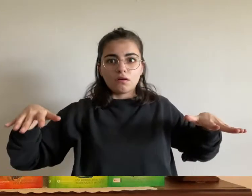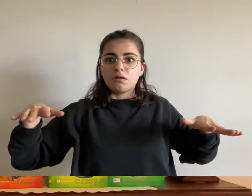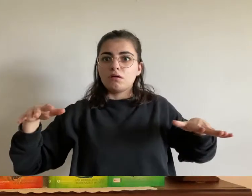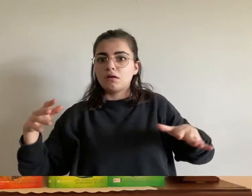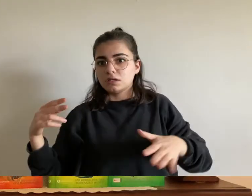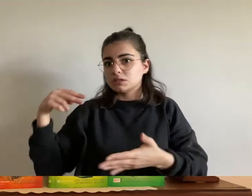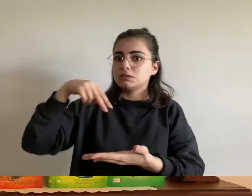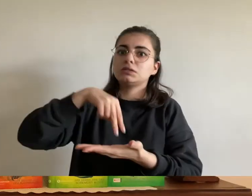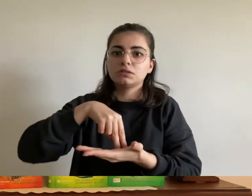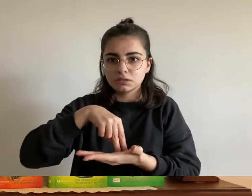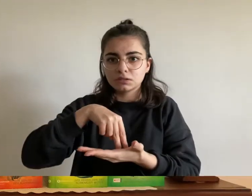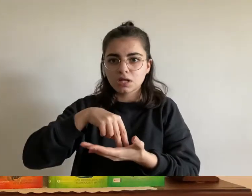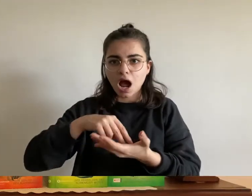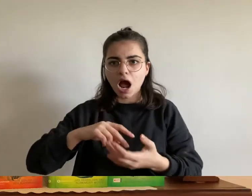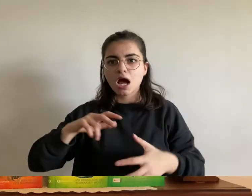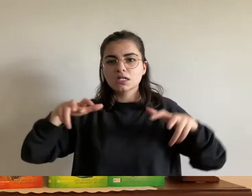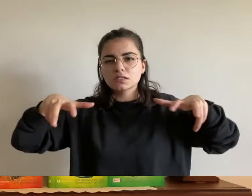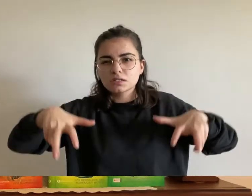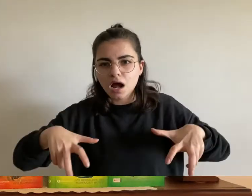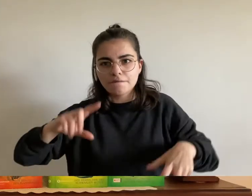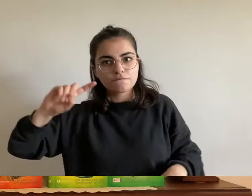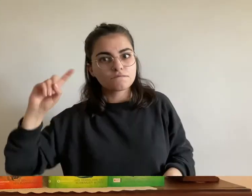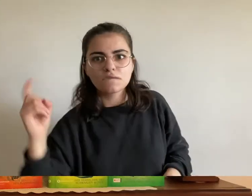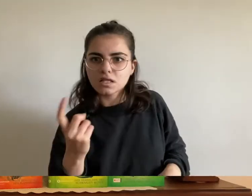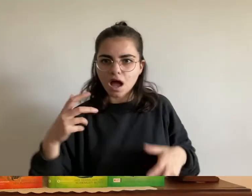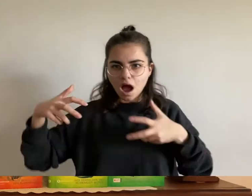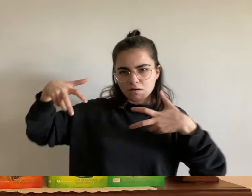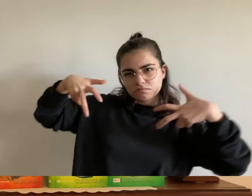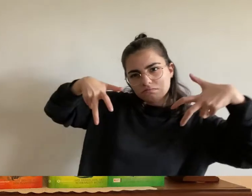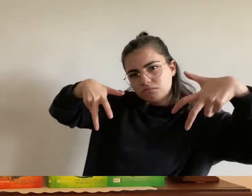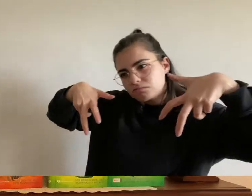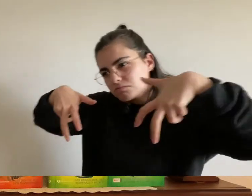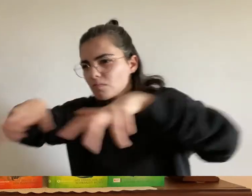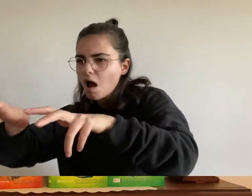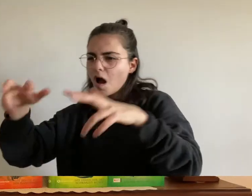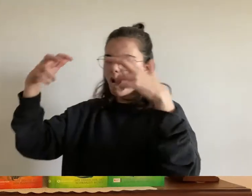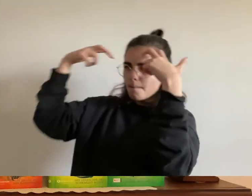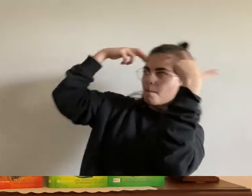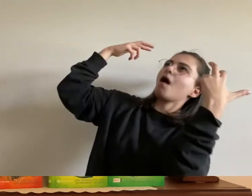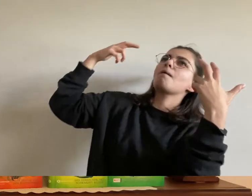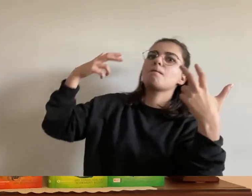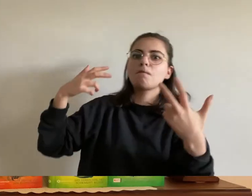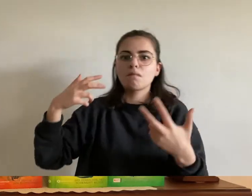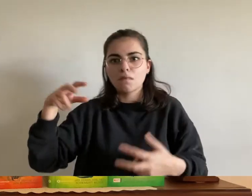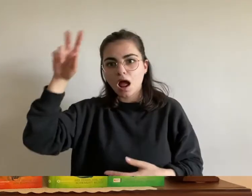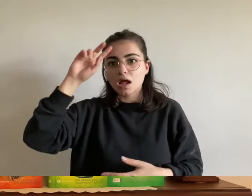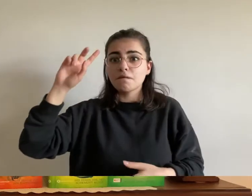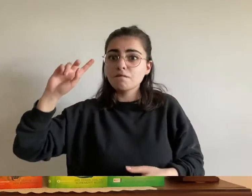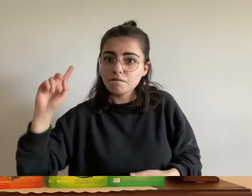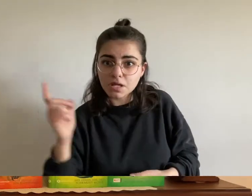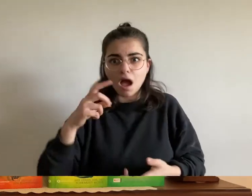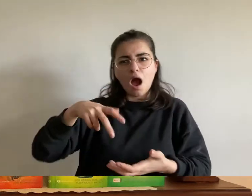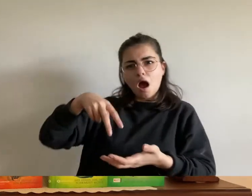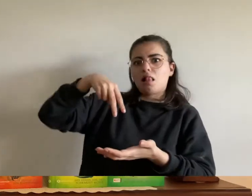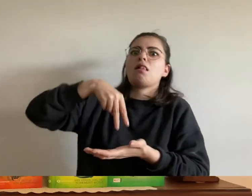manöver wiederholte der greif mehrere male und so schnell hintereinander dass eric kaum zeit blieb sich wieder aufzurappeln